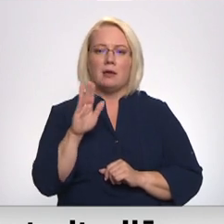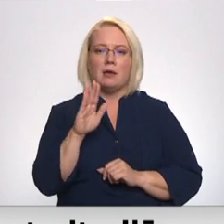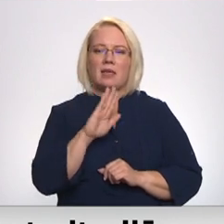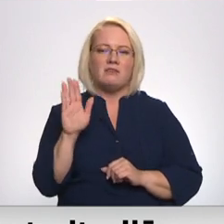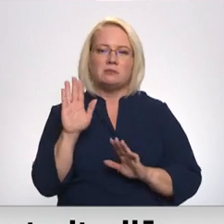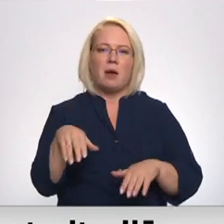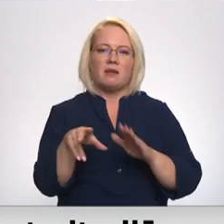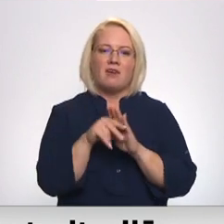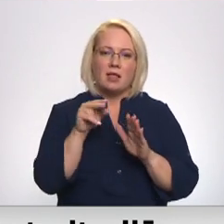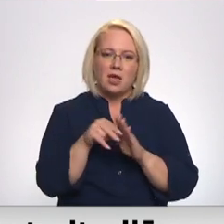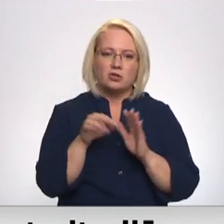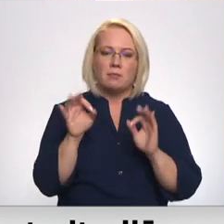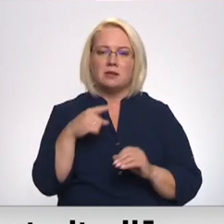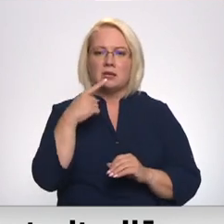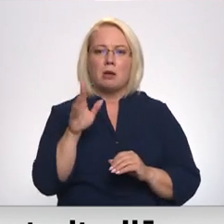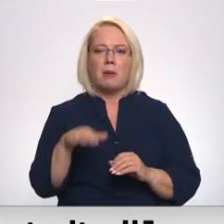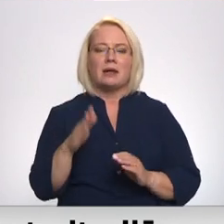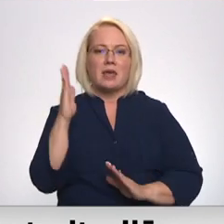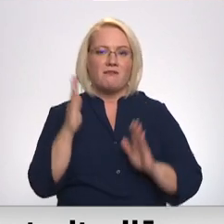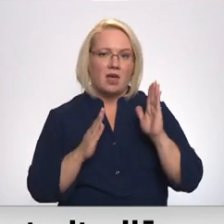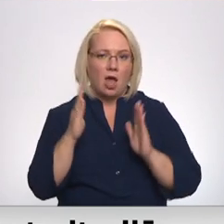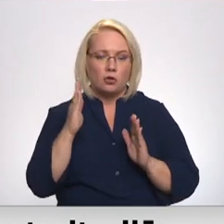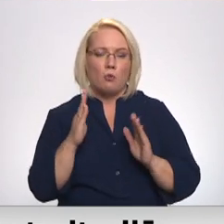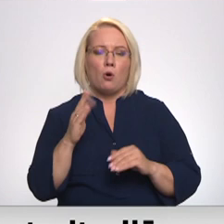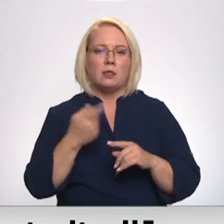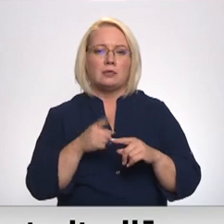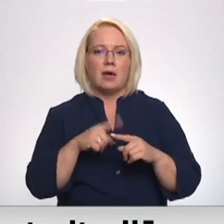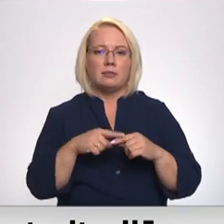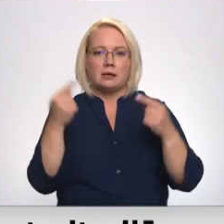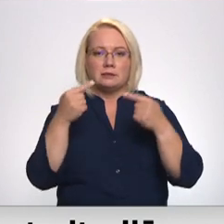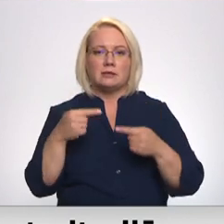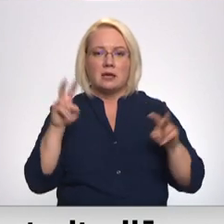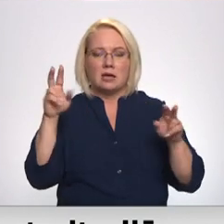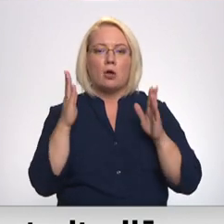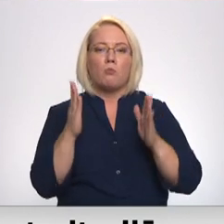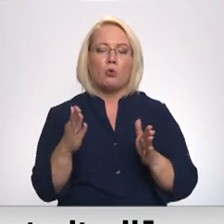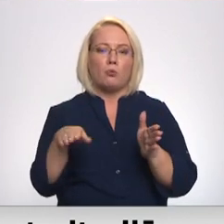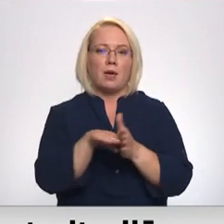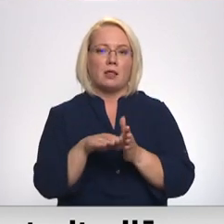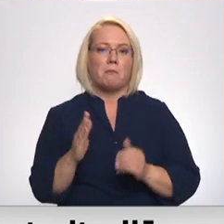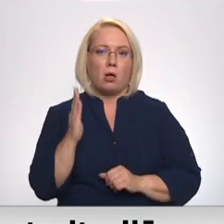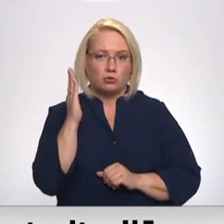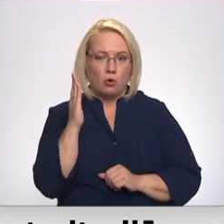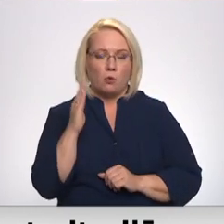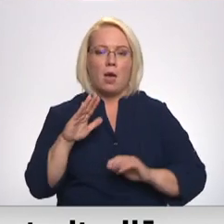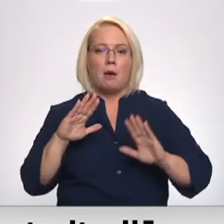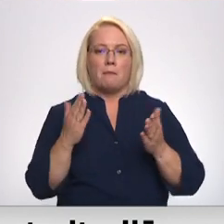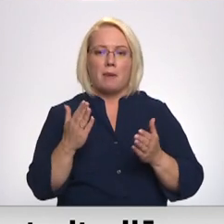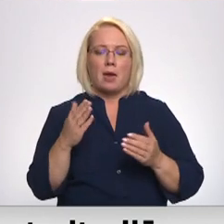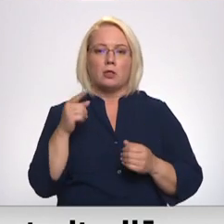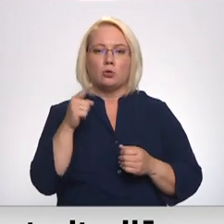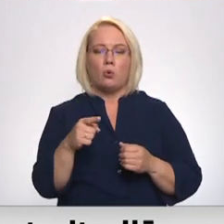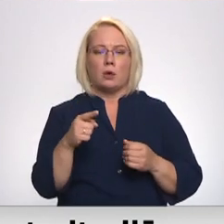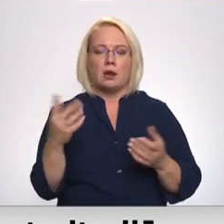referendumu, tad saskaņa būtu piedalījās balsojumā, bet jo tur saskaņa